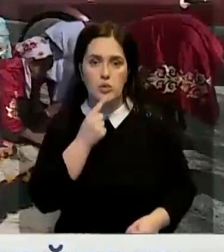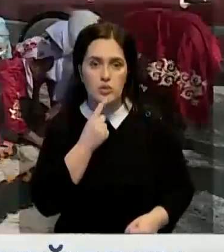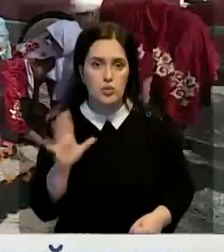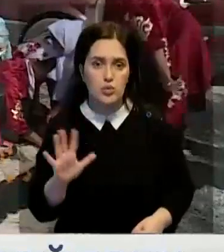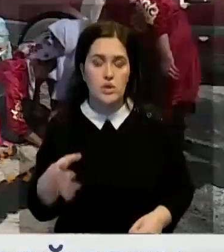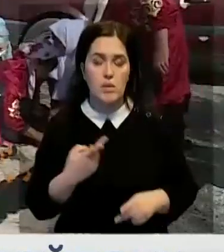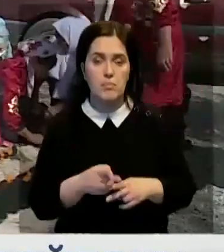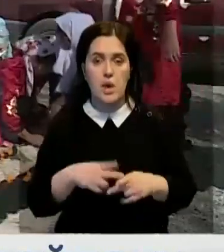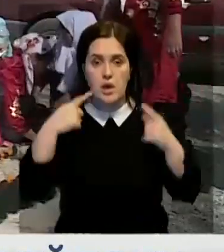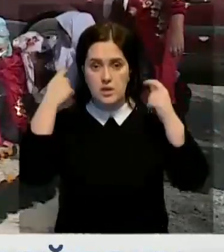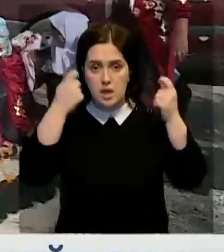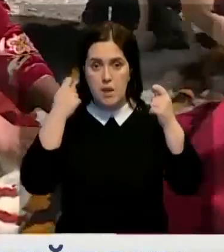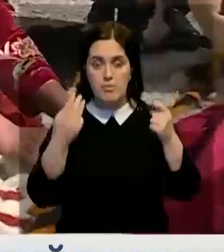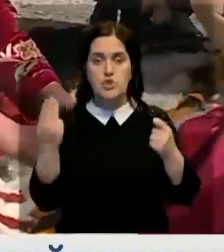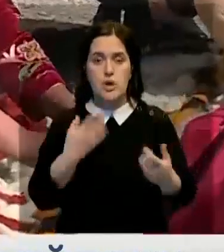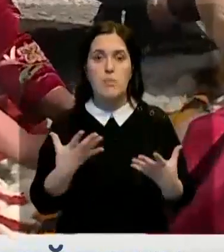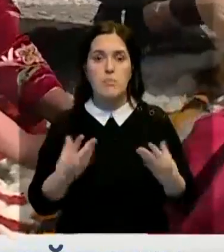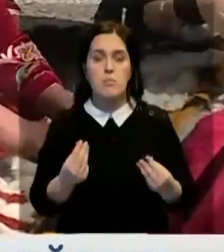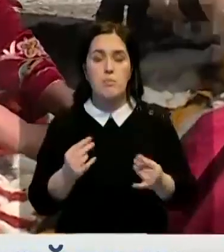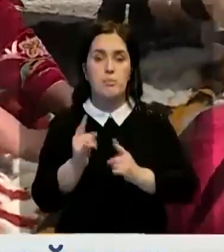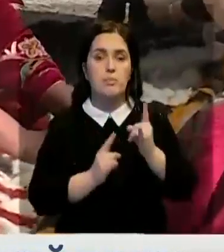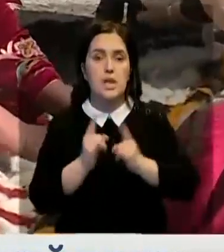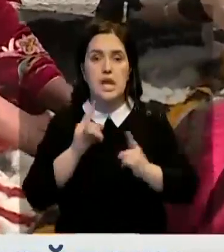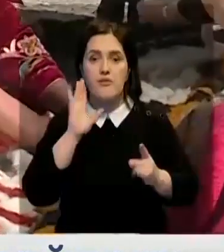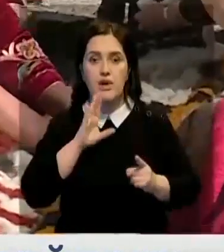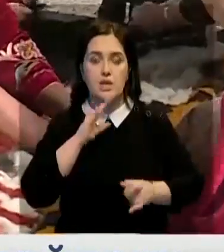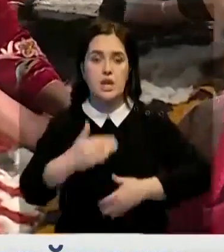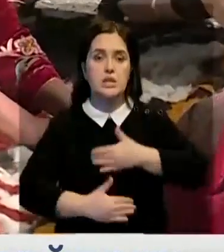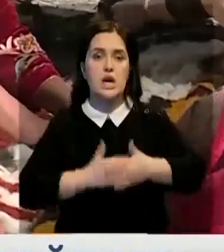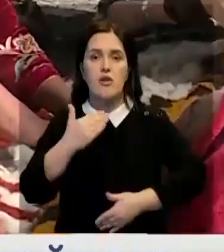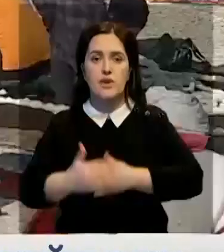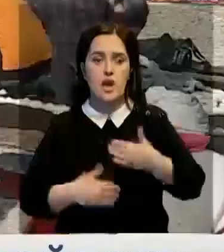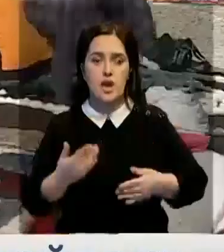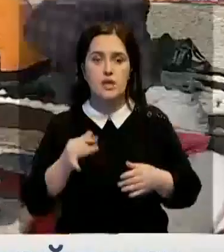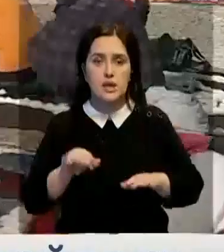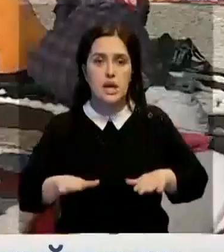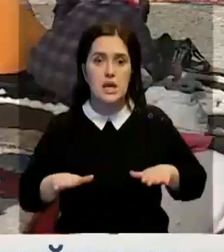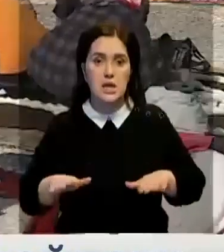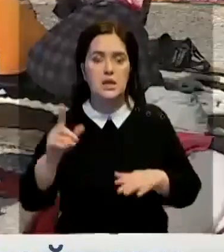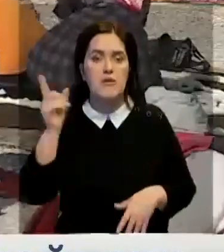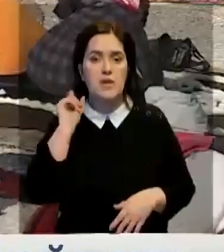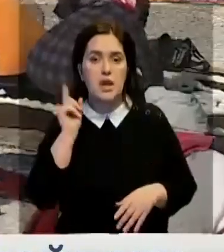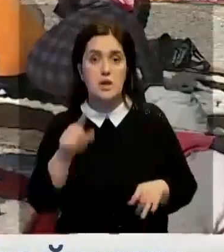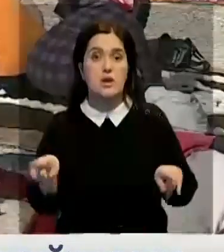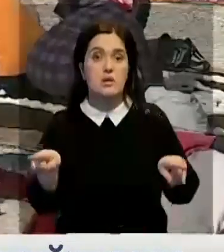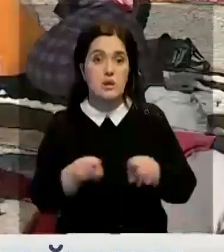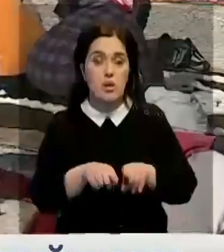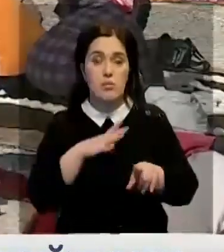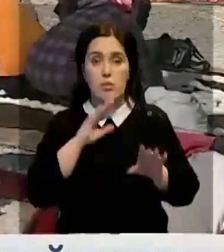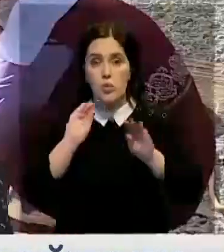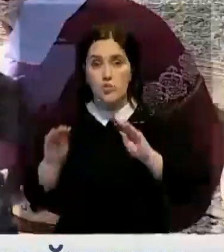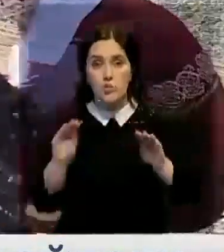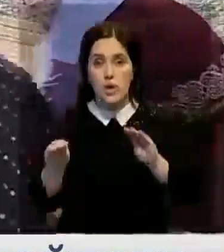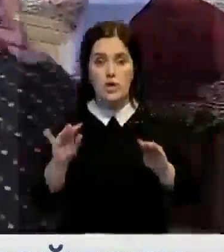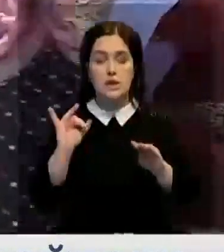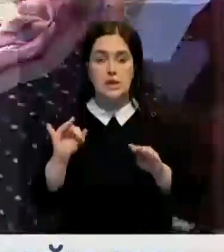Обработанную овечью шерсть отмачивают в мыльной воде, заворачивают в пленку и раскатывают. В старину такими коврами увешивали стены